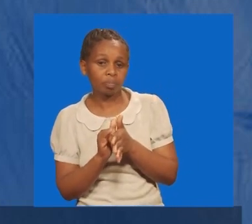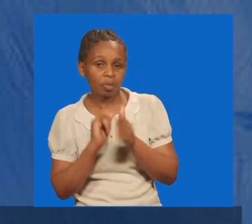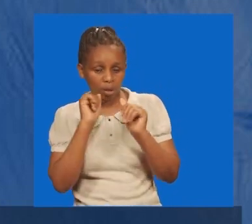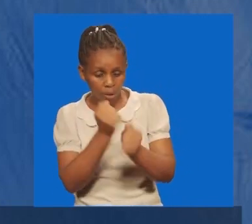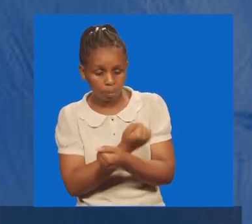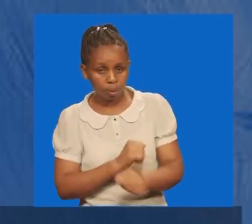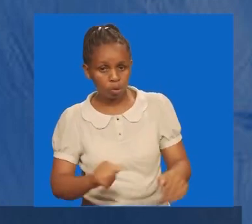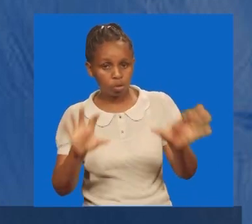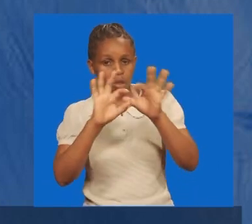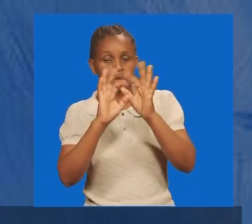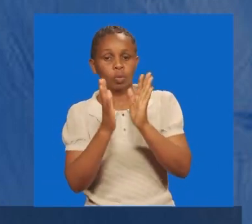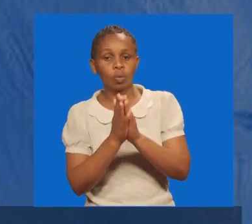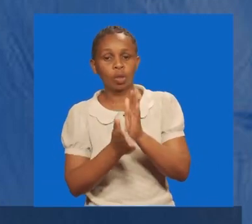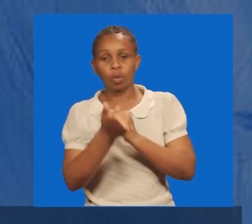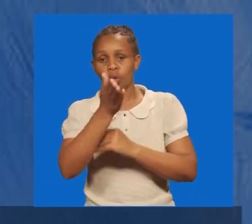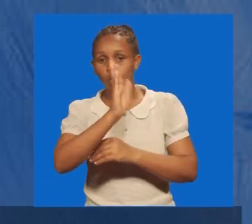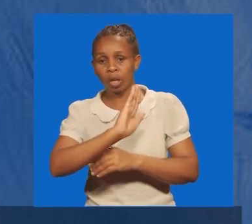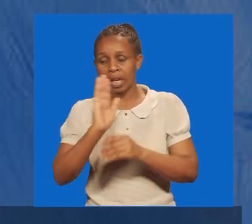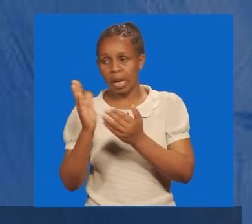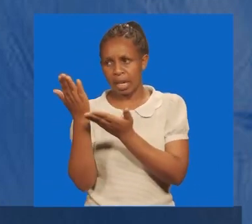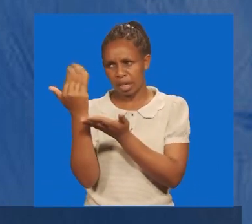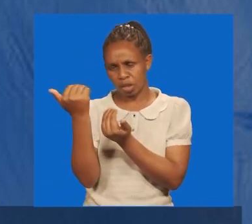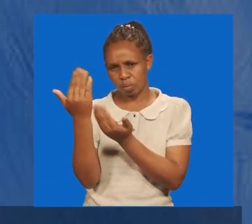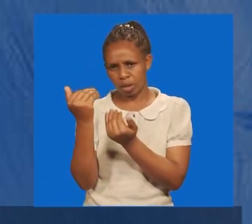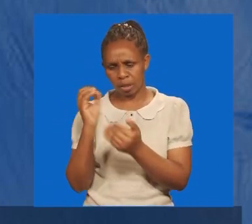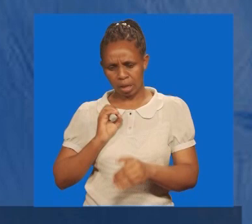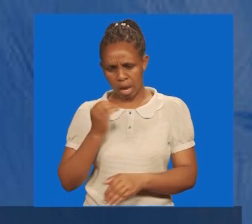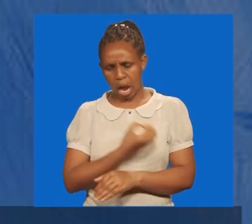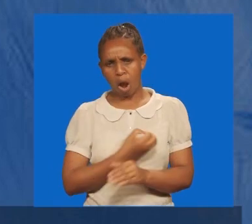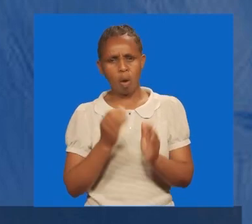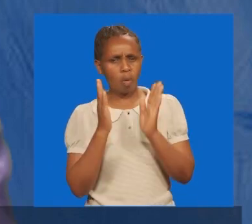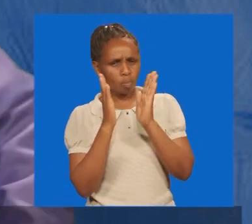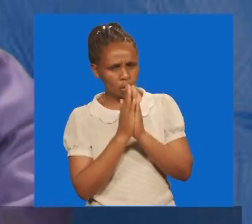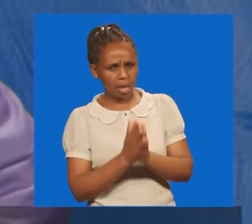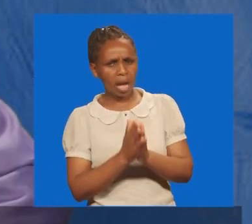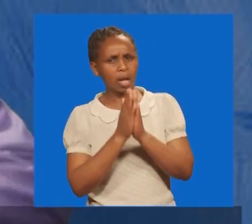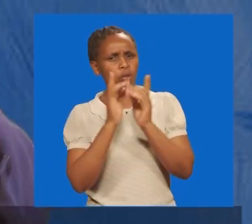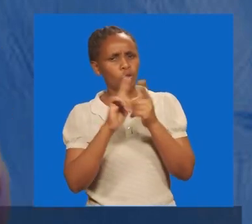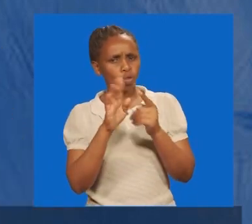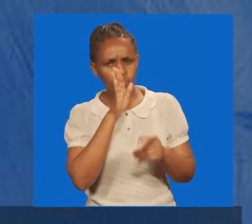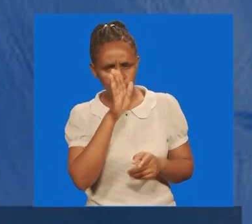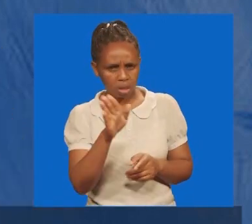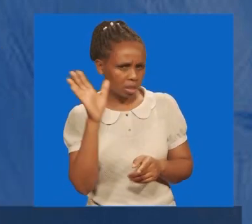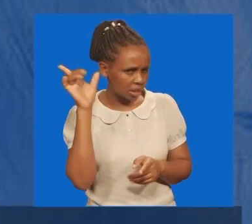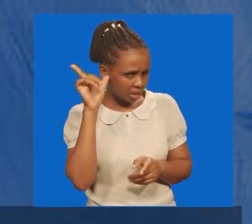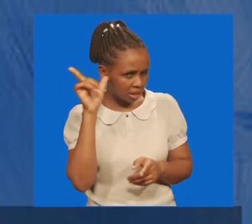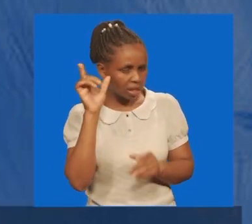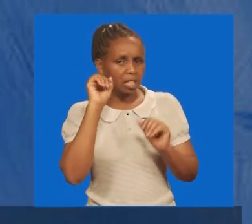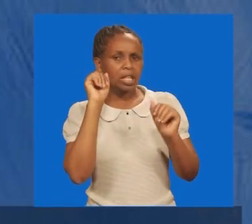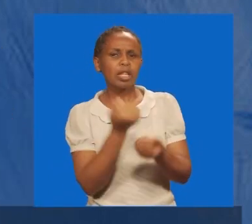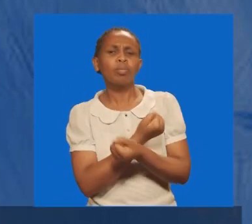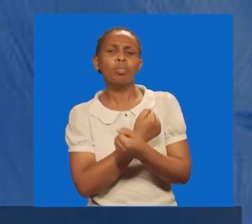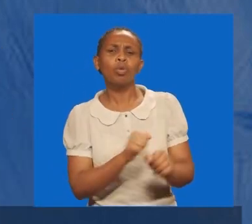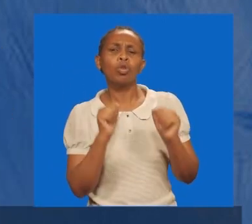cannot unite within God, and expect our prayers to be listened. Atuwezi tukanganiika na mungu,